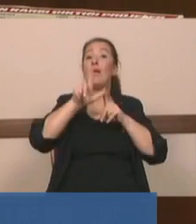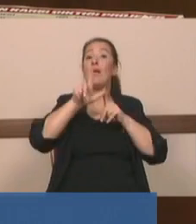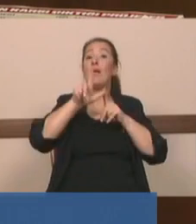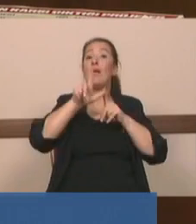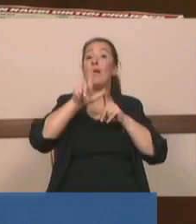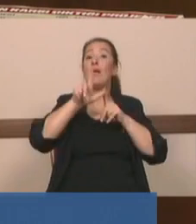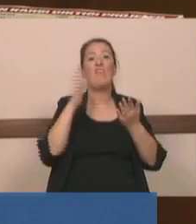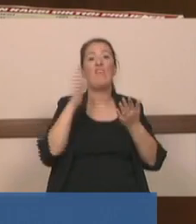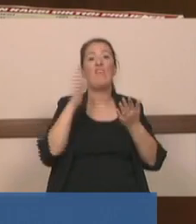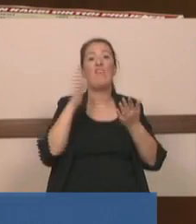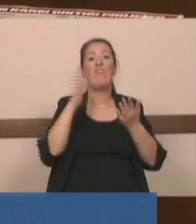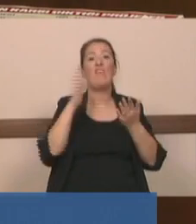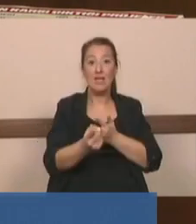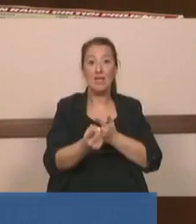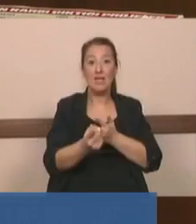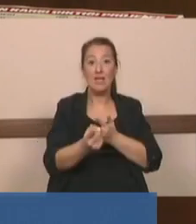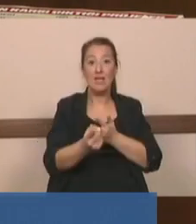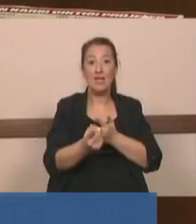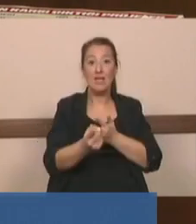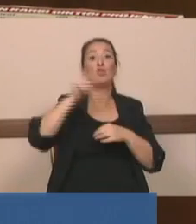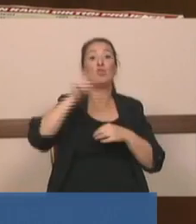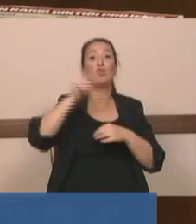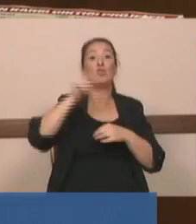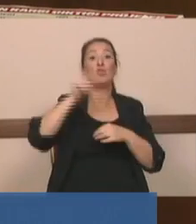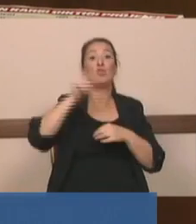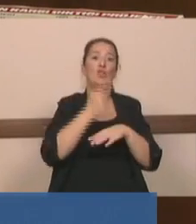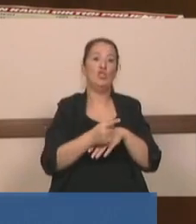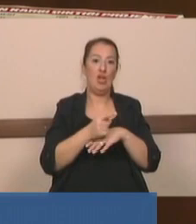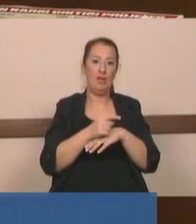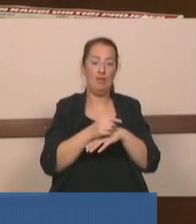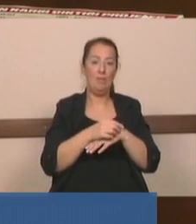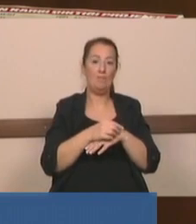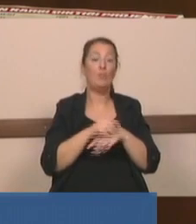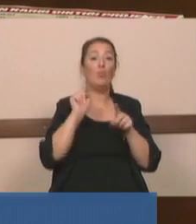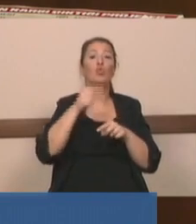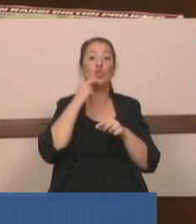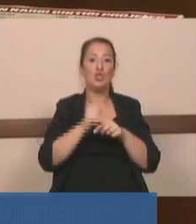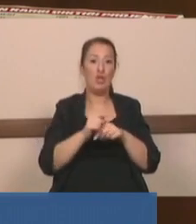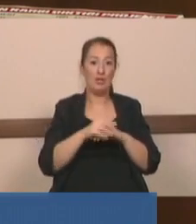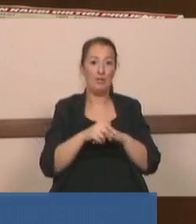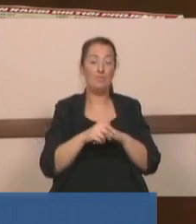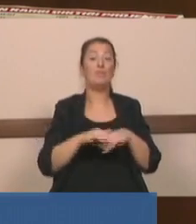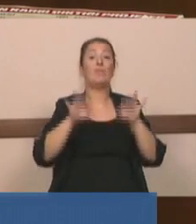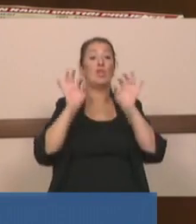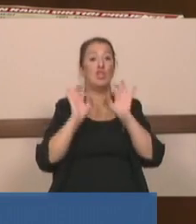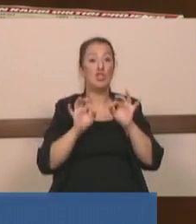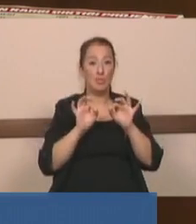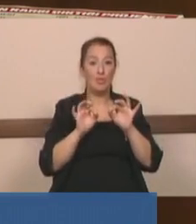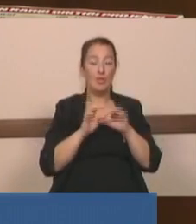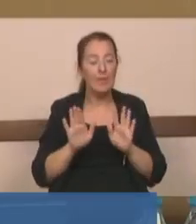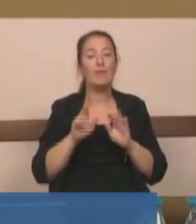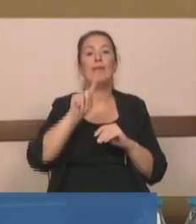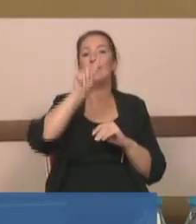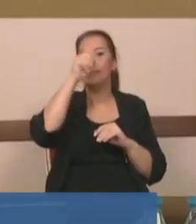Başkan şöyle diyecekti. Hayır, Kanal İstanbul yapılmalı diyecekti. Ya bunu diyecekti. Şimdi bunu diyecekti.